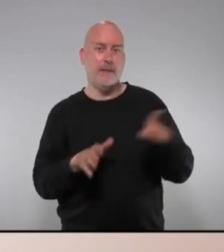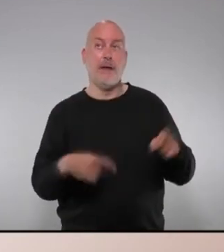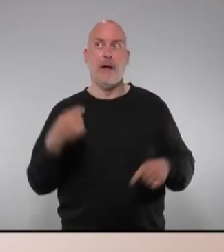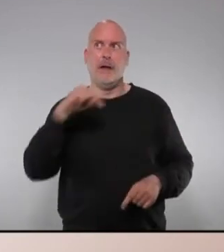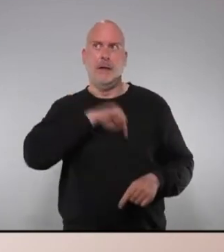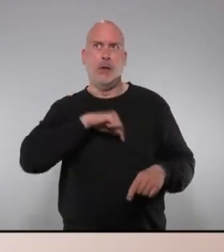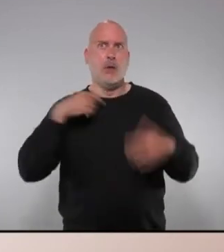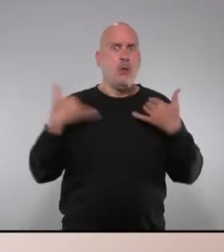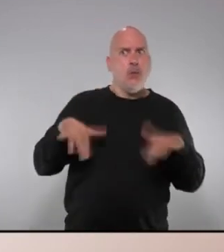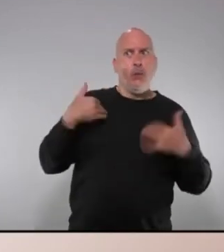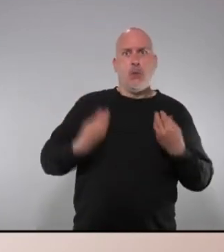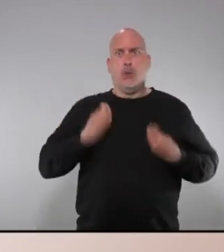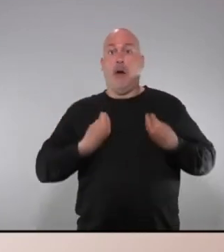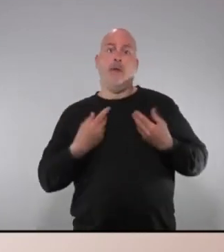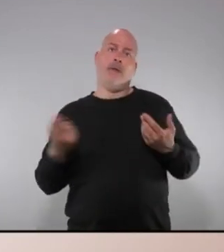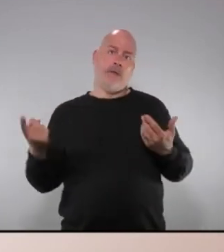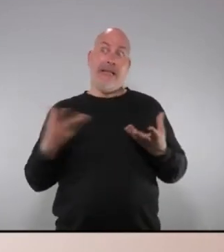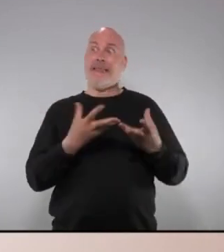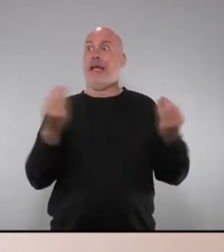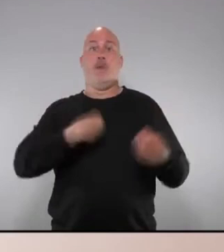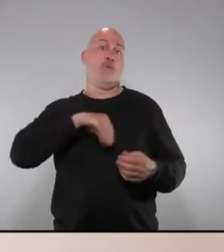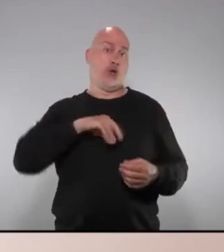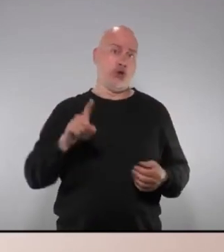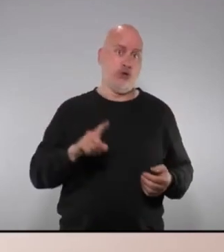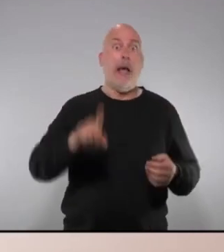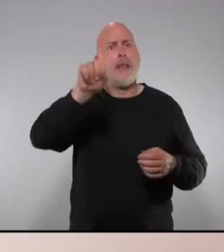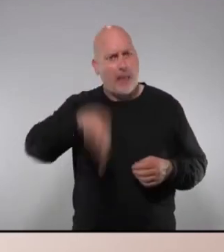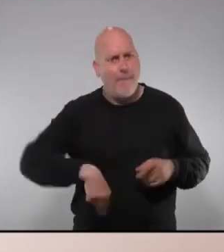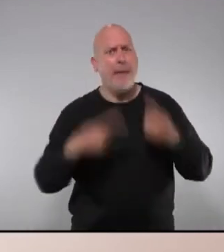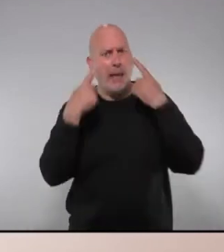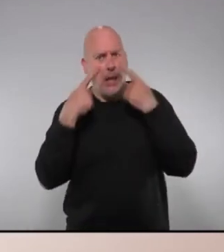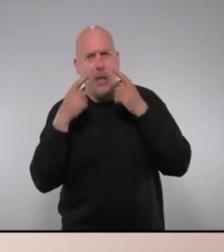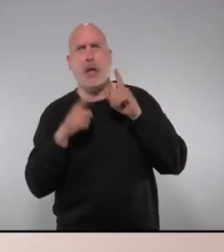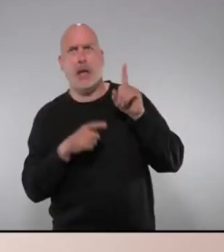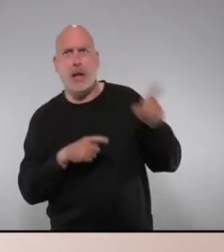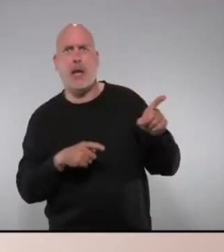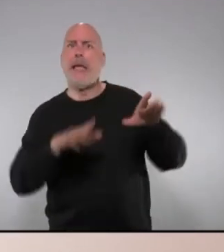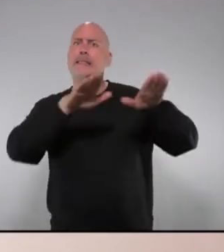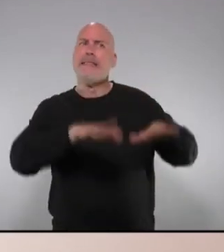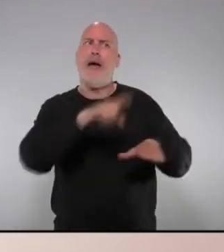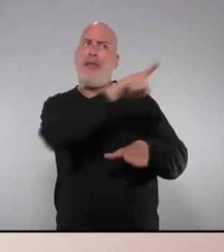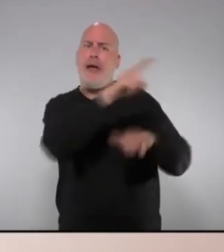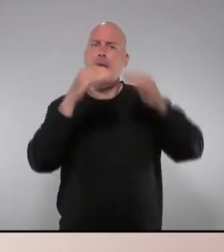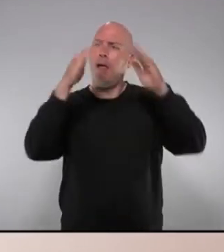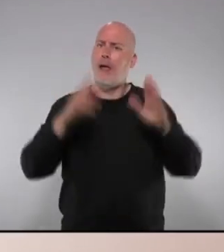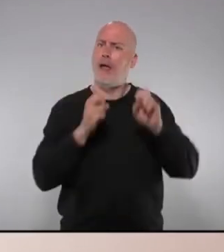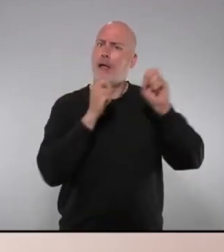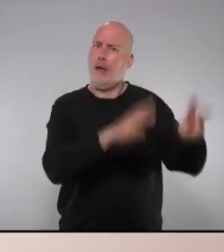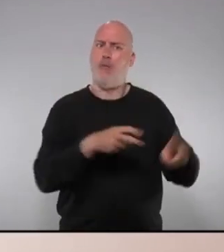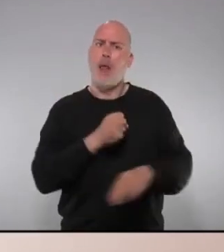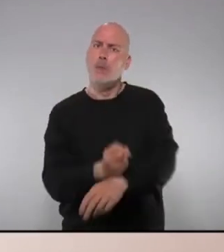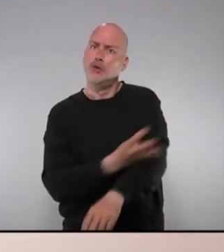causa tantíssimes morts i ara hem de vetllar també per la seva estada per la seva salut emocional